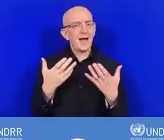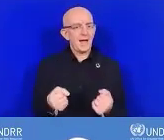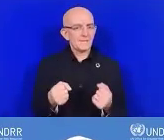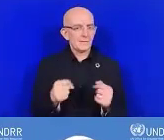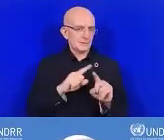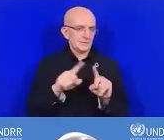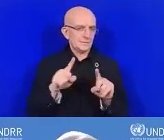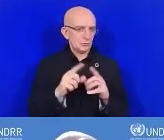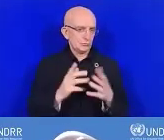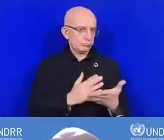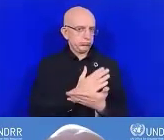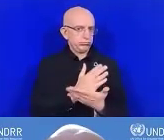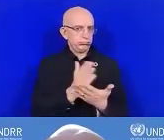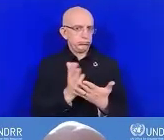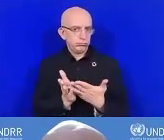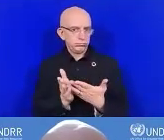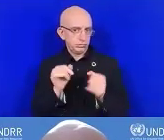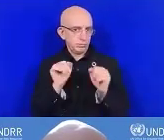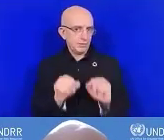'est que l'on